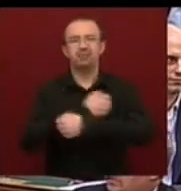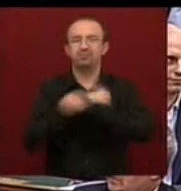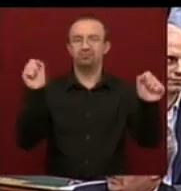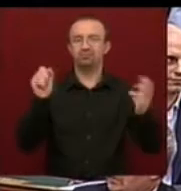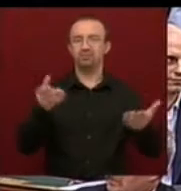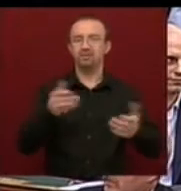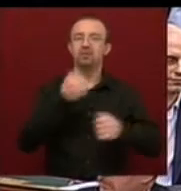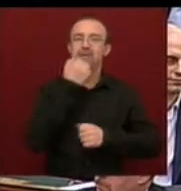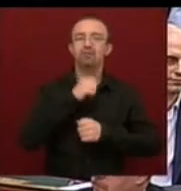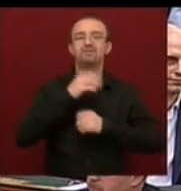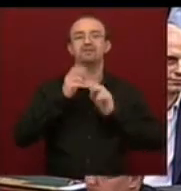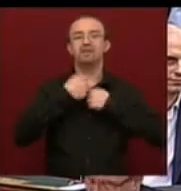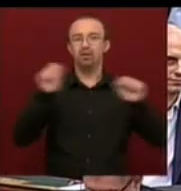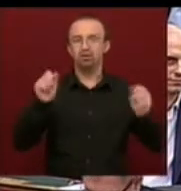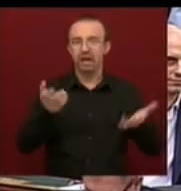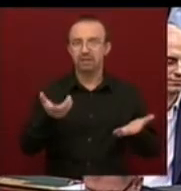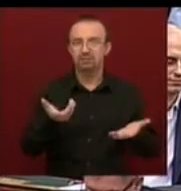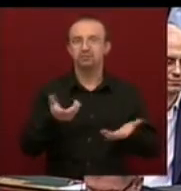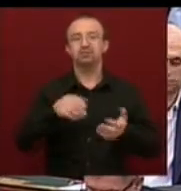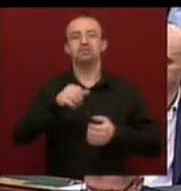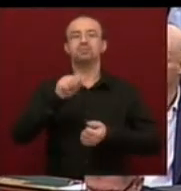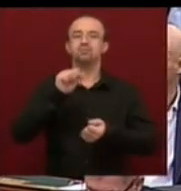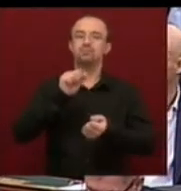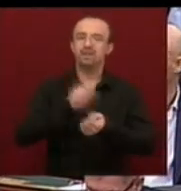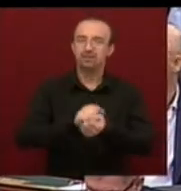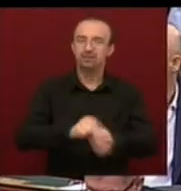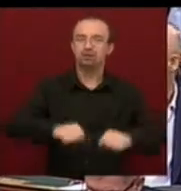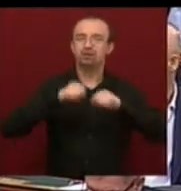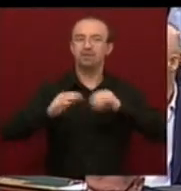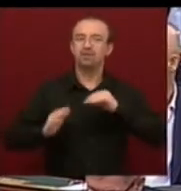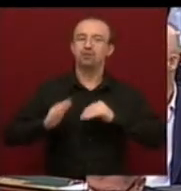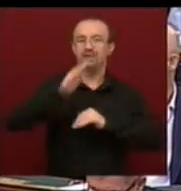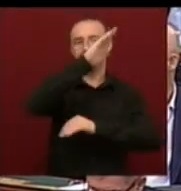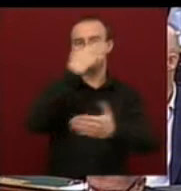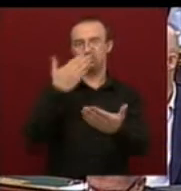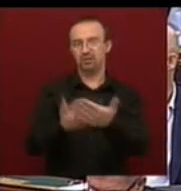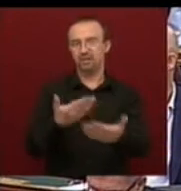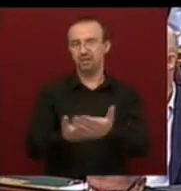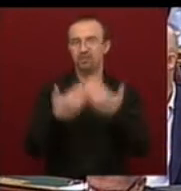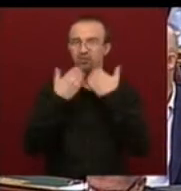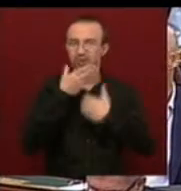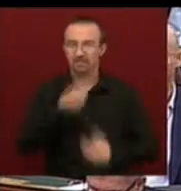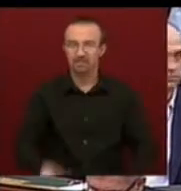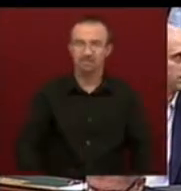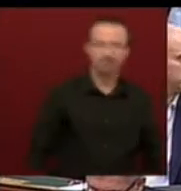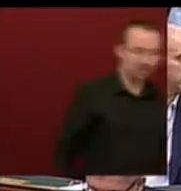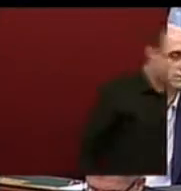és megőrizve a mozgásterünket egy biztos, stabil növetedési pályára álljunk. Köszönöm szépen!